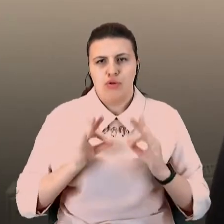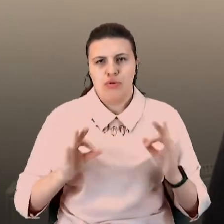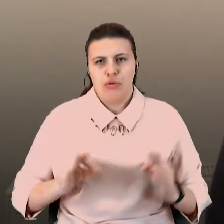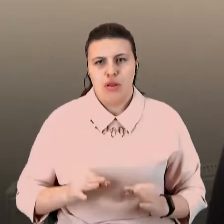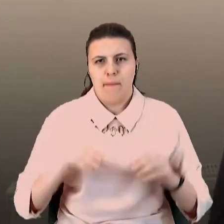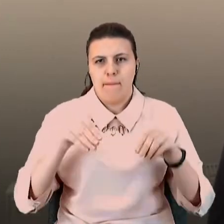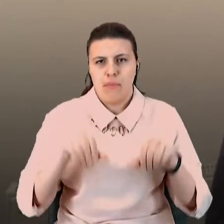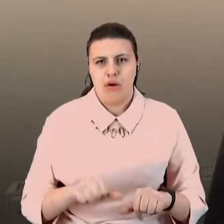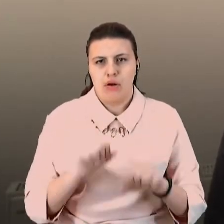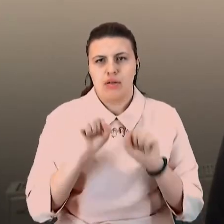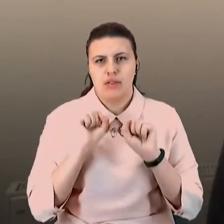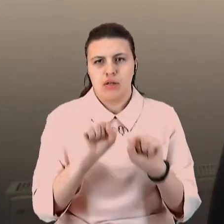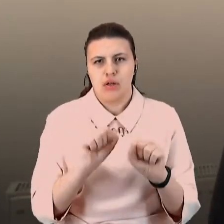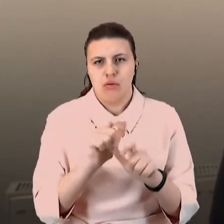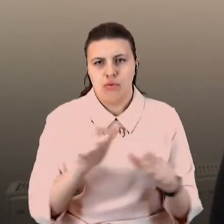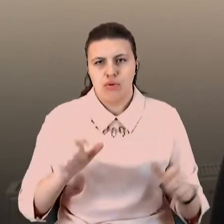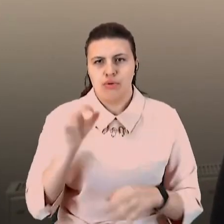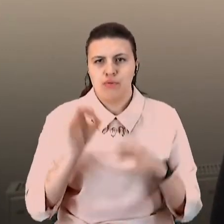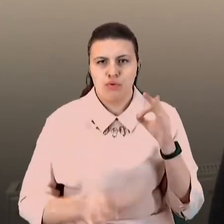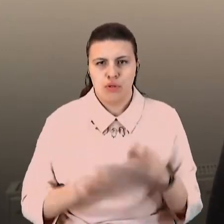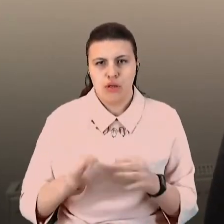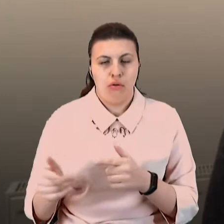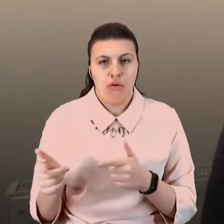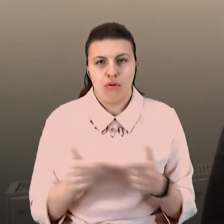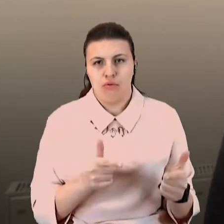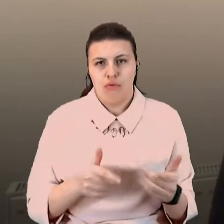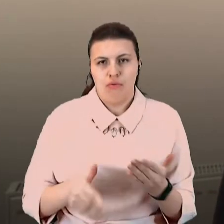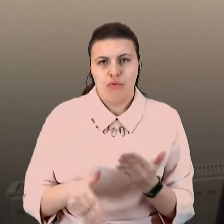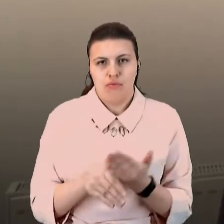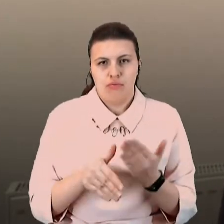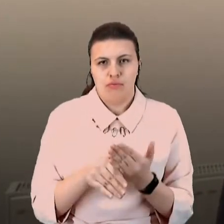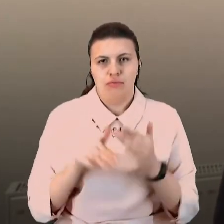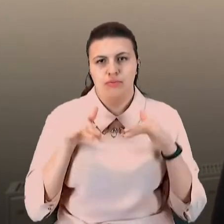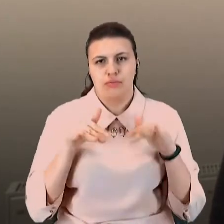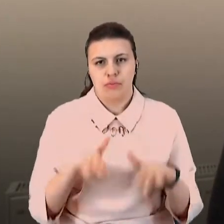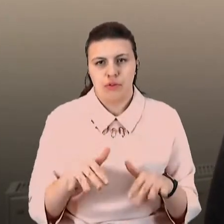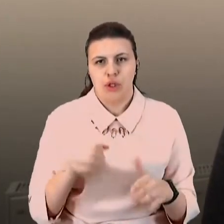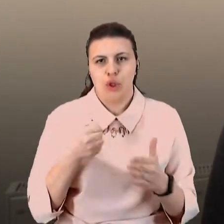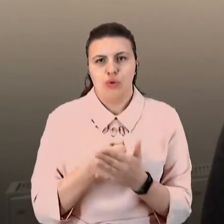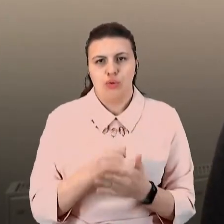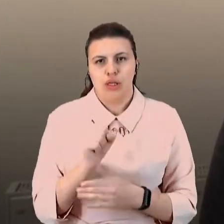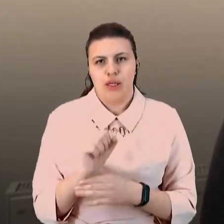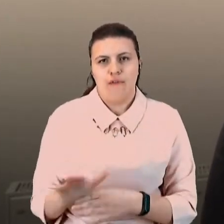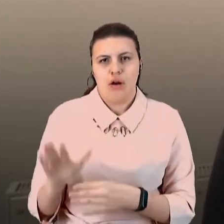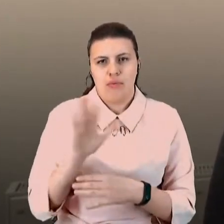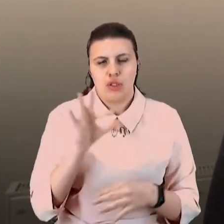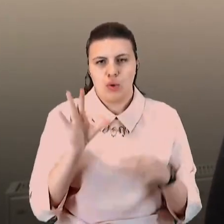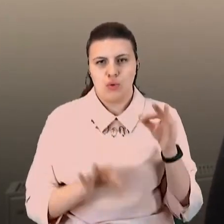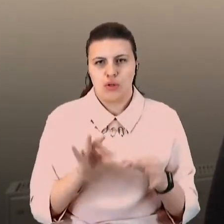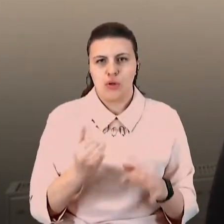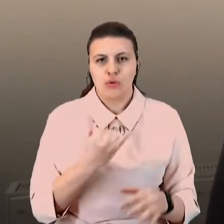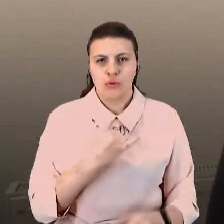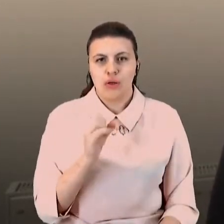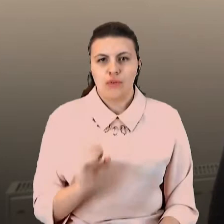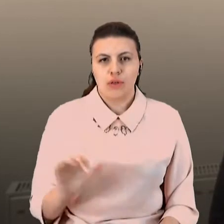людей в суді і готові сопровождати справу до европейського суда. У нас в европейському суді йде вже три справа,